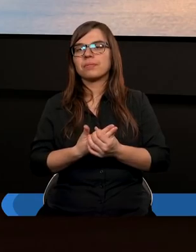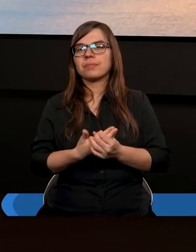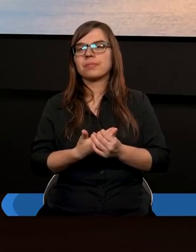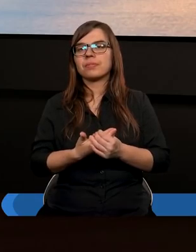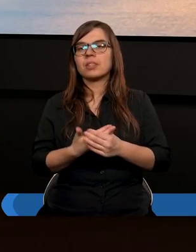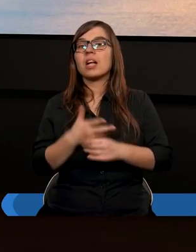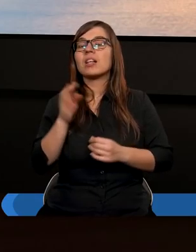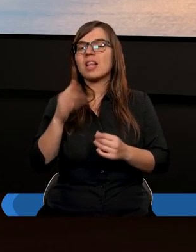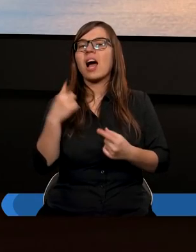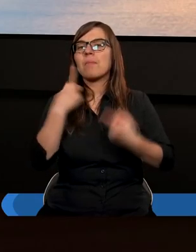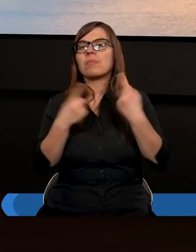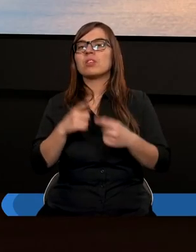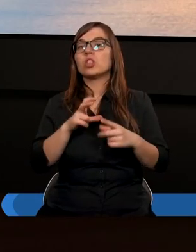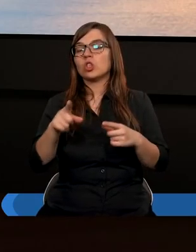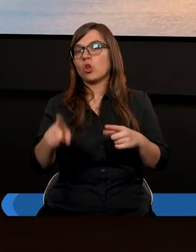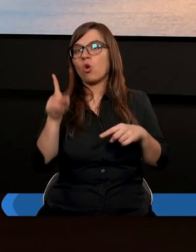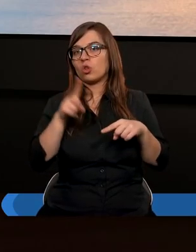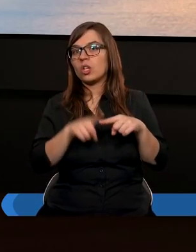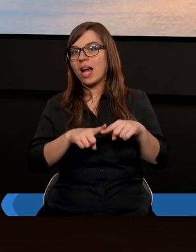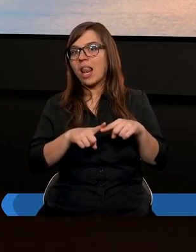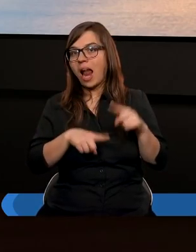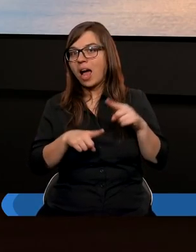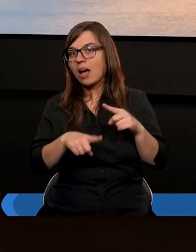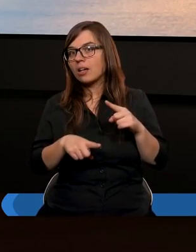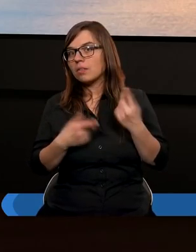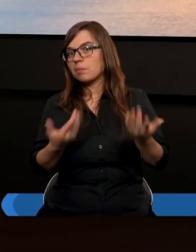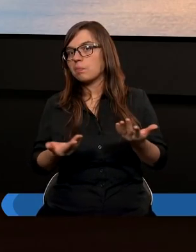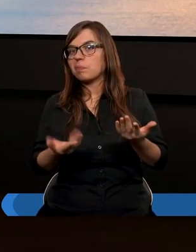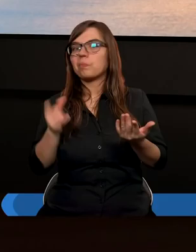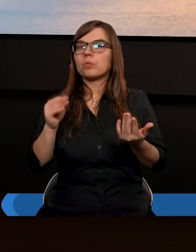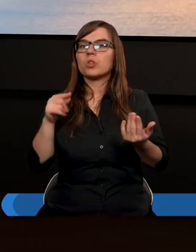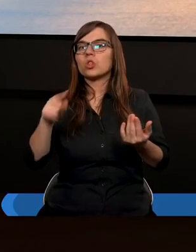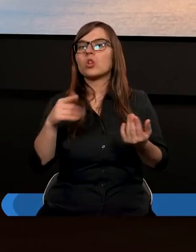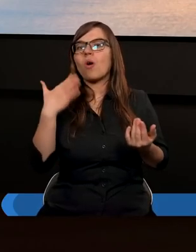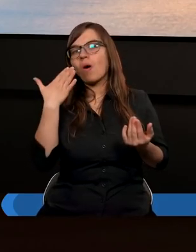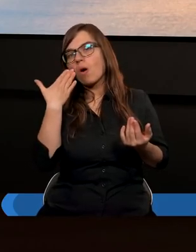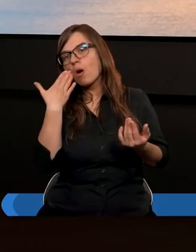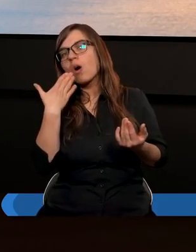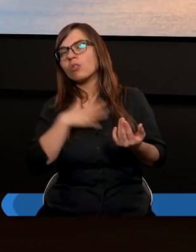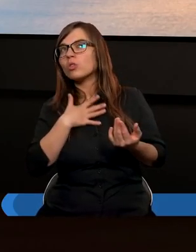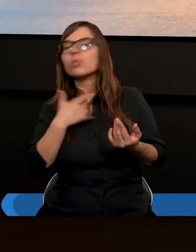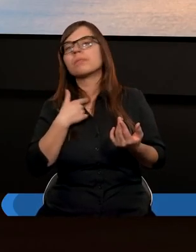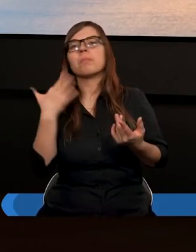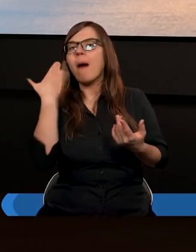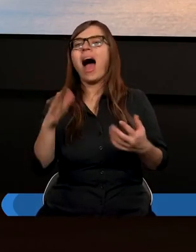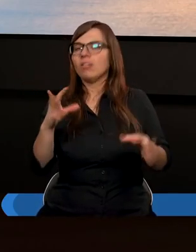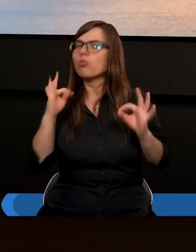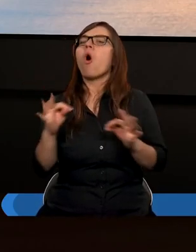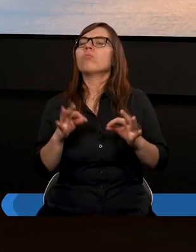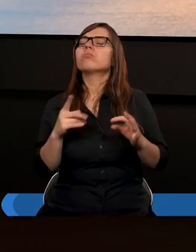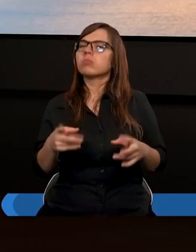I tak myślałem, czy to źle? Myślę, że to bardzo dobrze, że